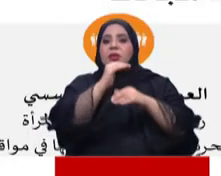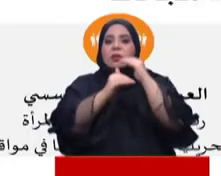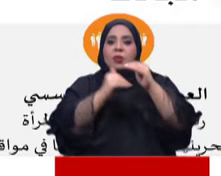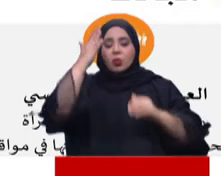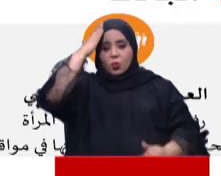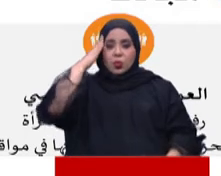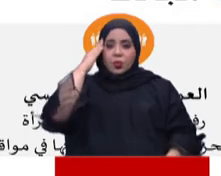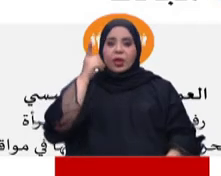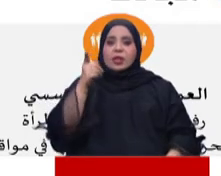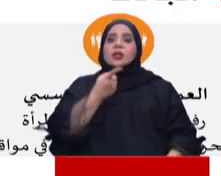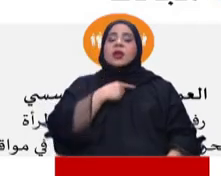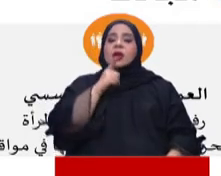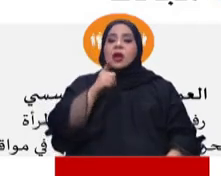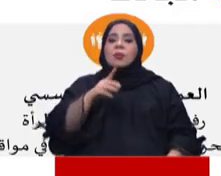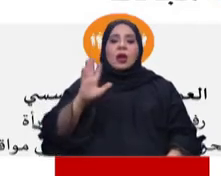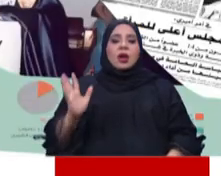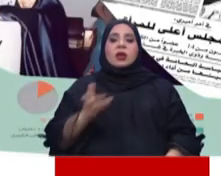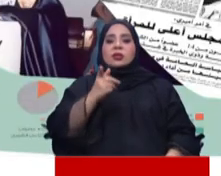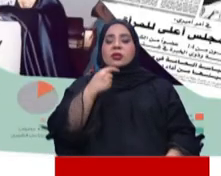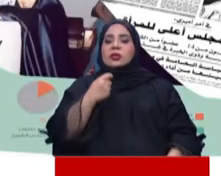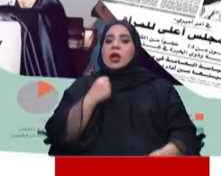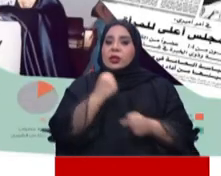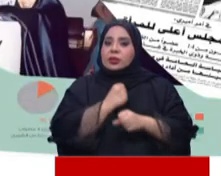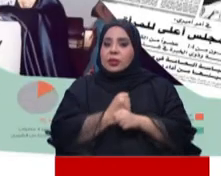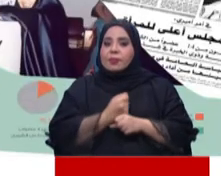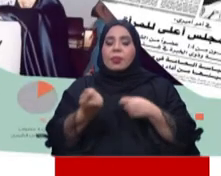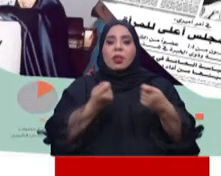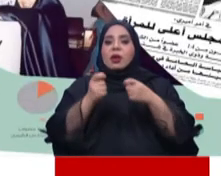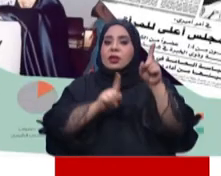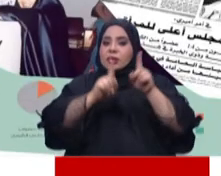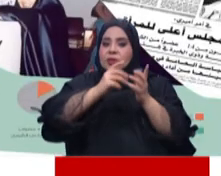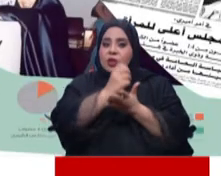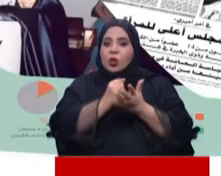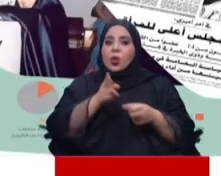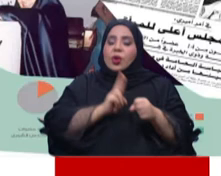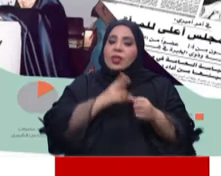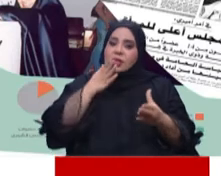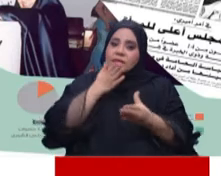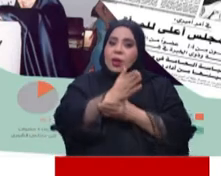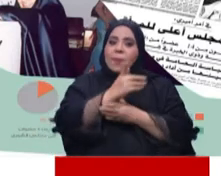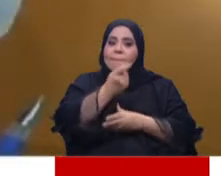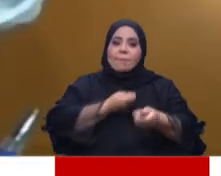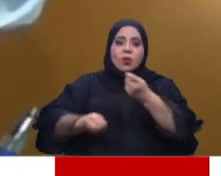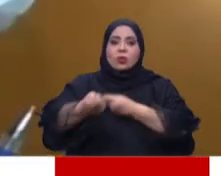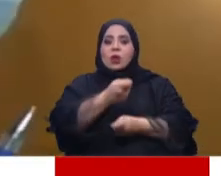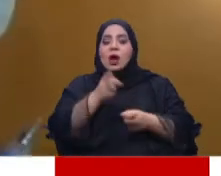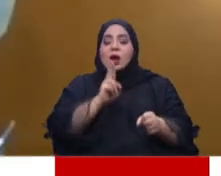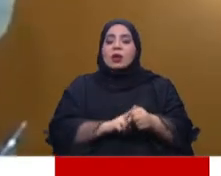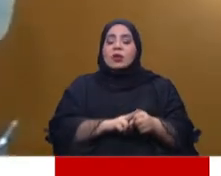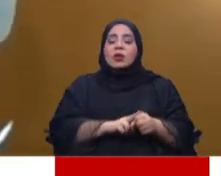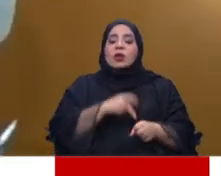المهارات والقدرات للراغبات في ممارسة الأنشطة الاقتصادية والدخول في مجال ريادة الأعمال